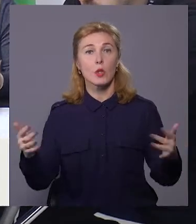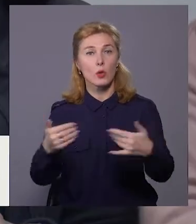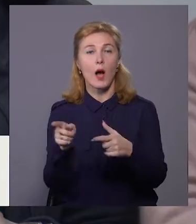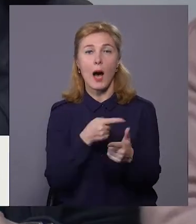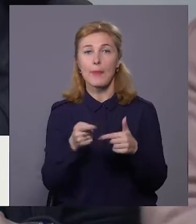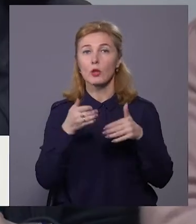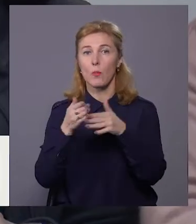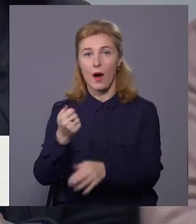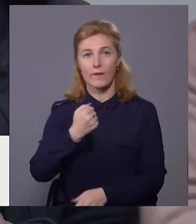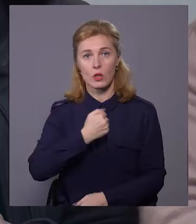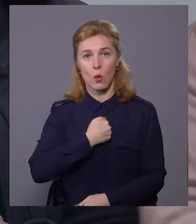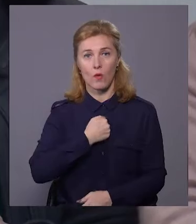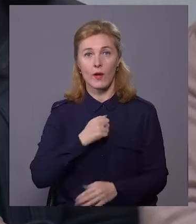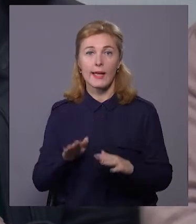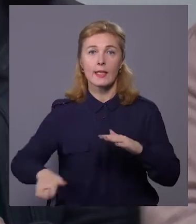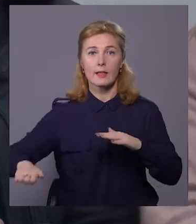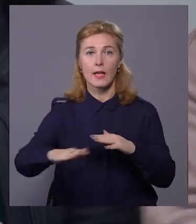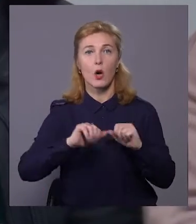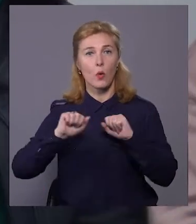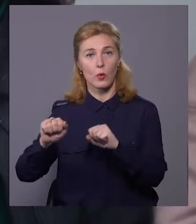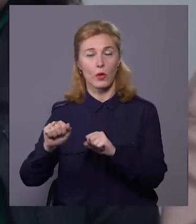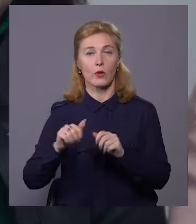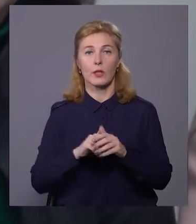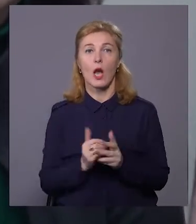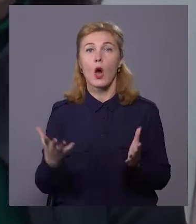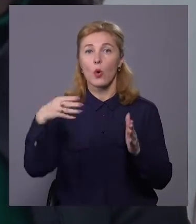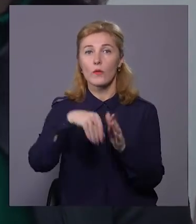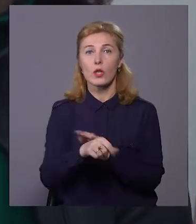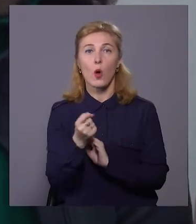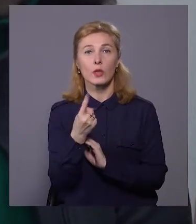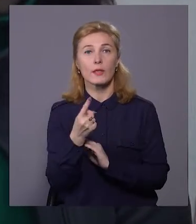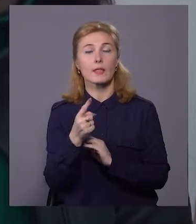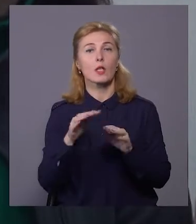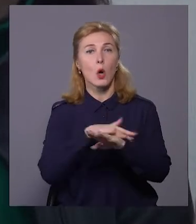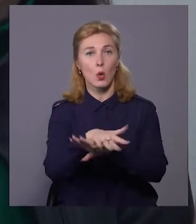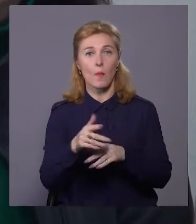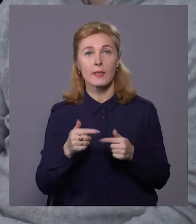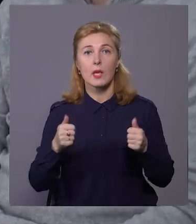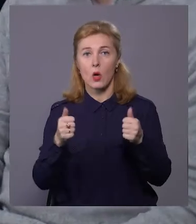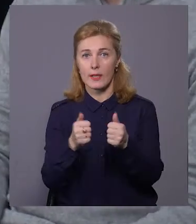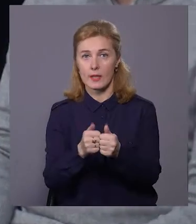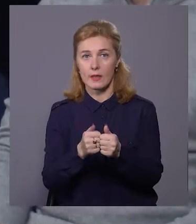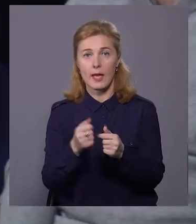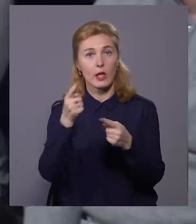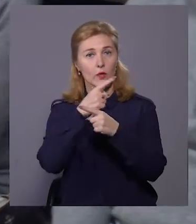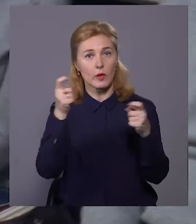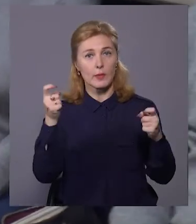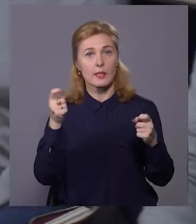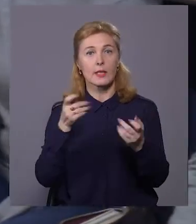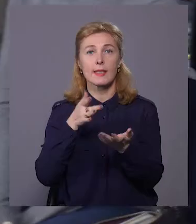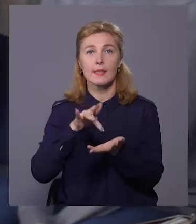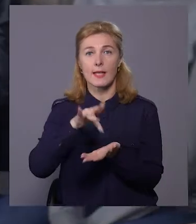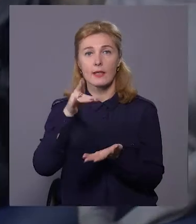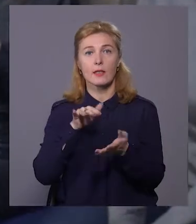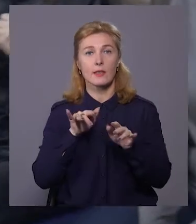аби допомагати військовим і теробороні. До об'єднання захист увійшли 11 громадських і ветеранських організацій. Інформаційно-координаційний